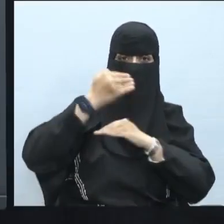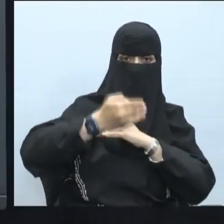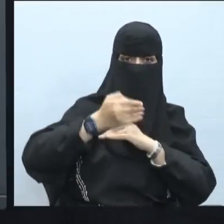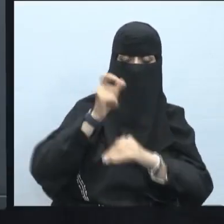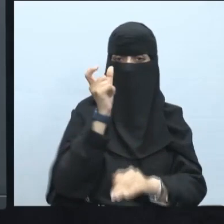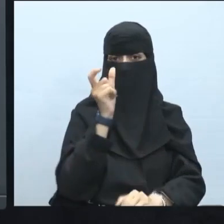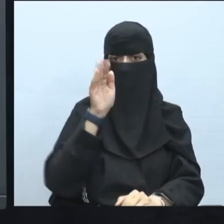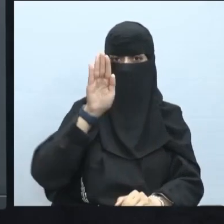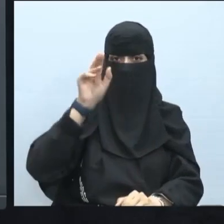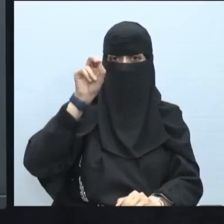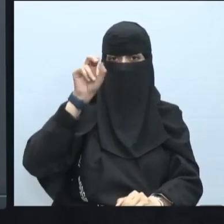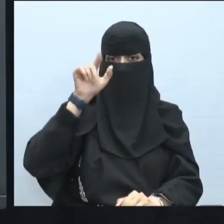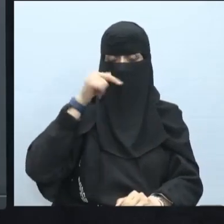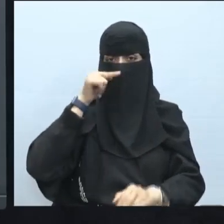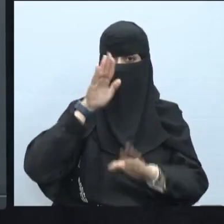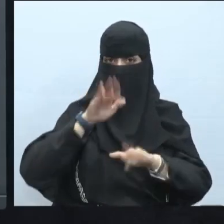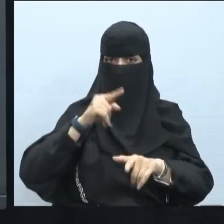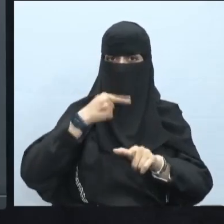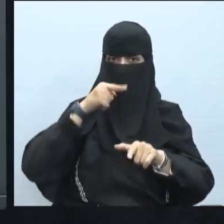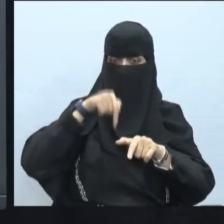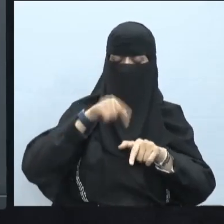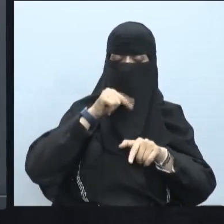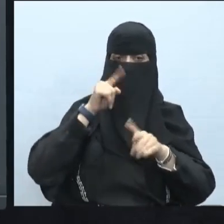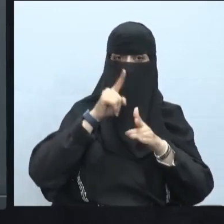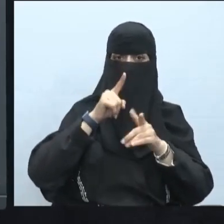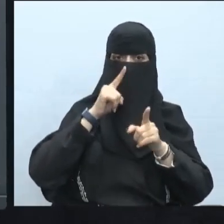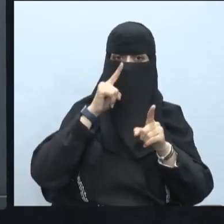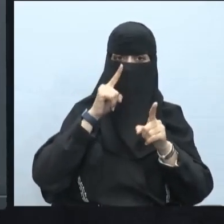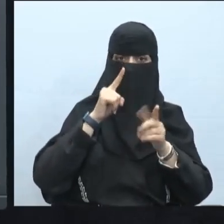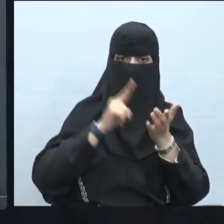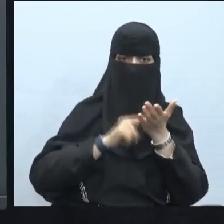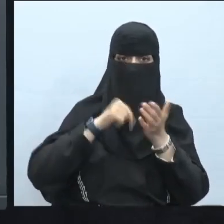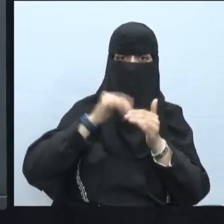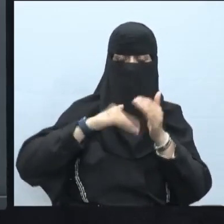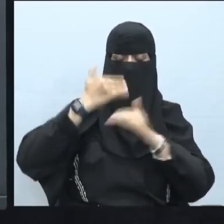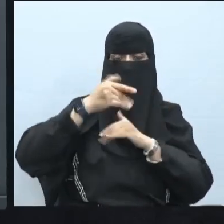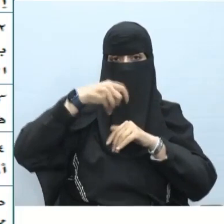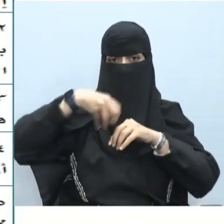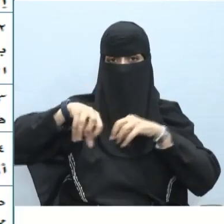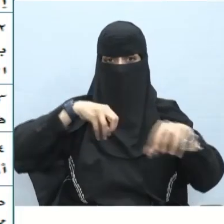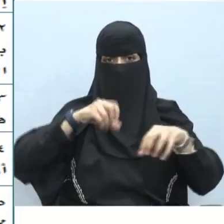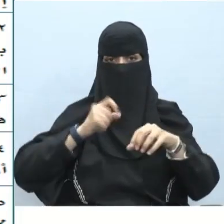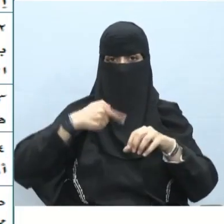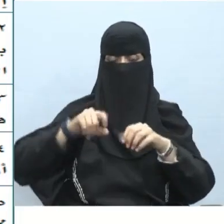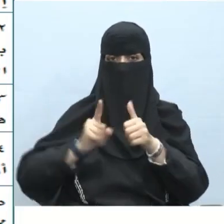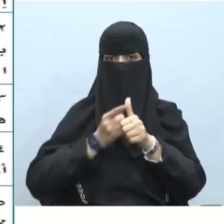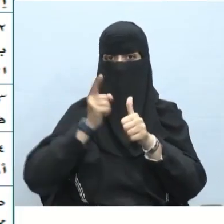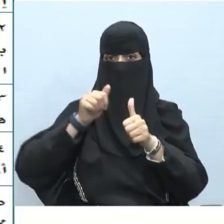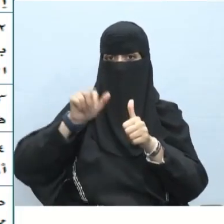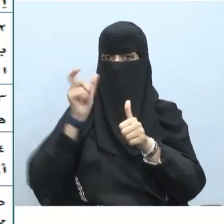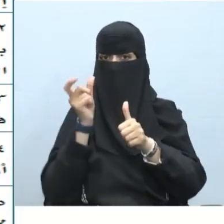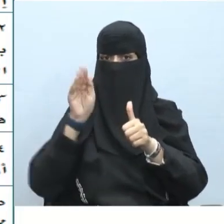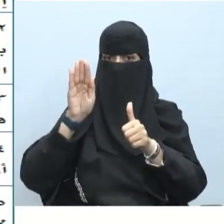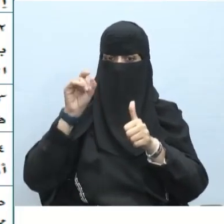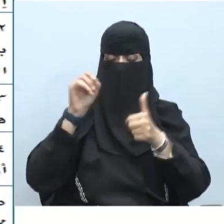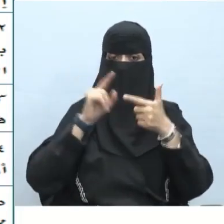أن العطف ينقسم إلى قسمين عطف بيان وعطف نسق وهذا هو عطف نسق أي استخدام